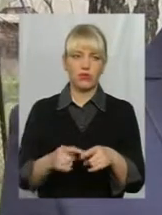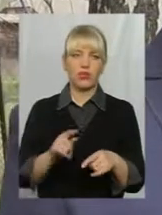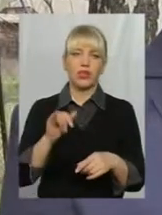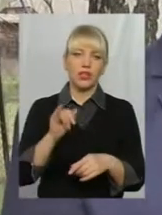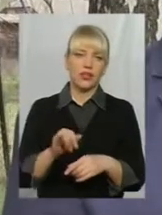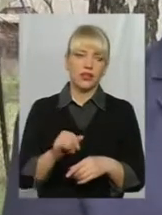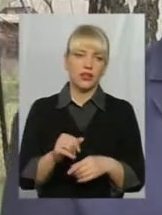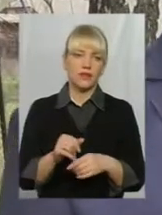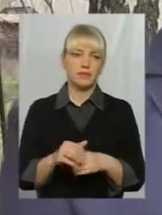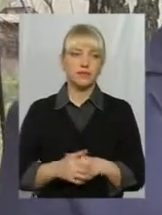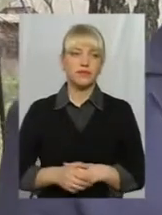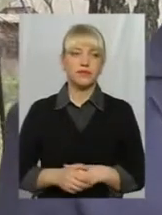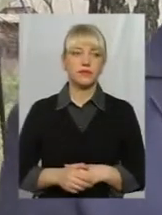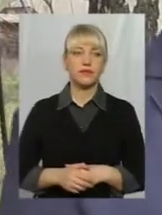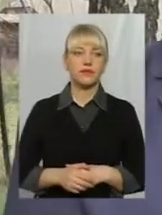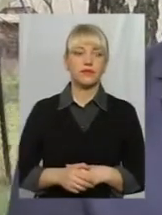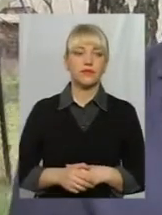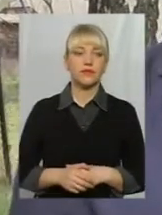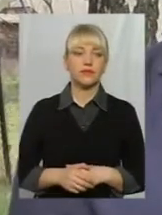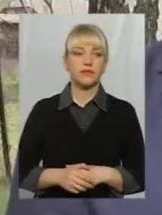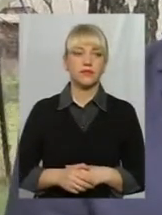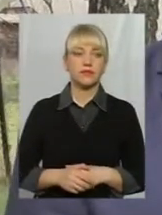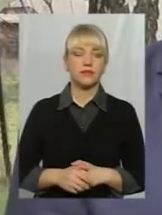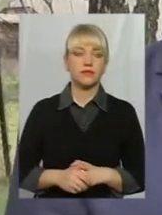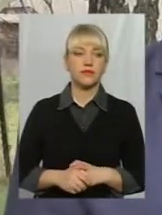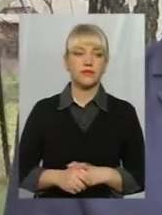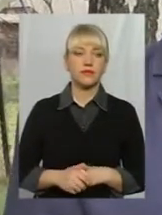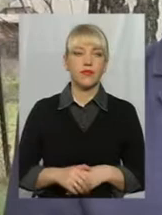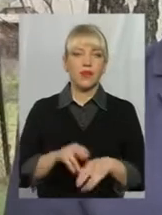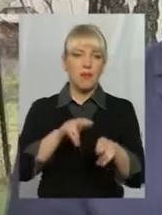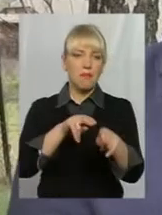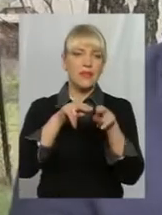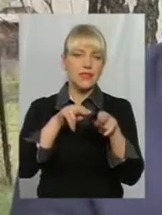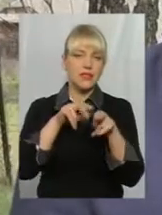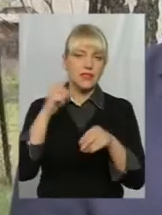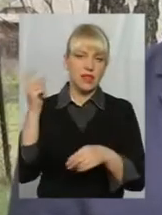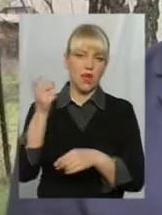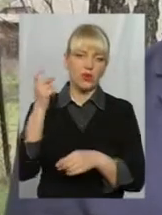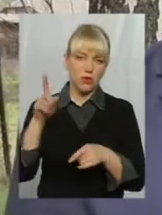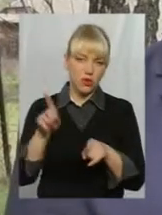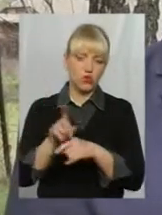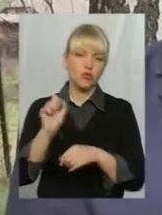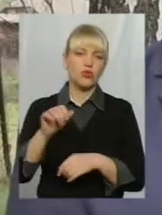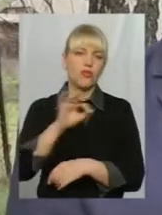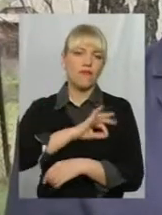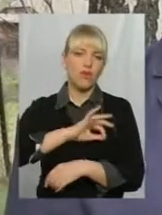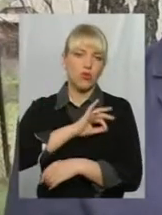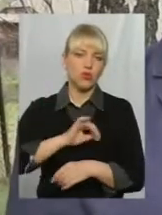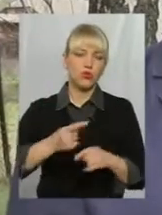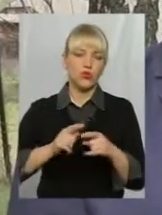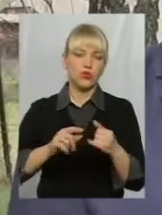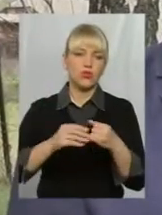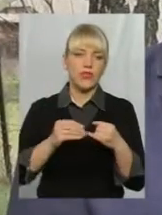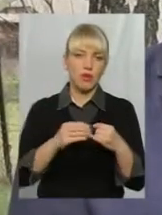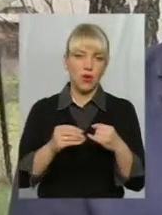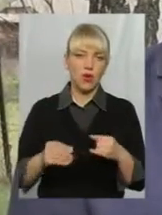і під мисливське господарство, так само можна використовувати ці землі. Він каже,